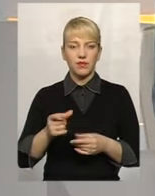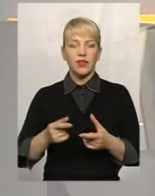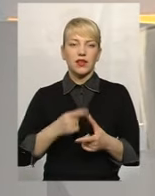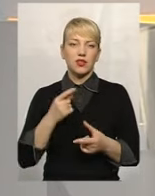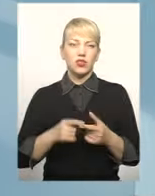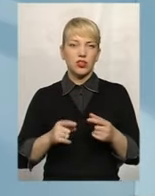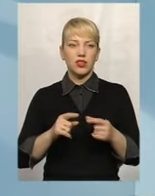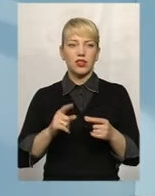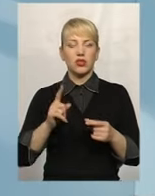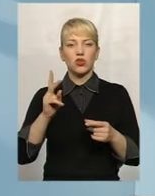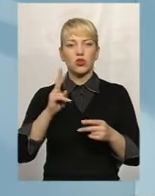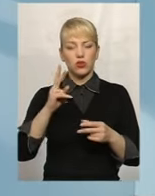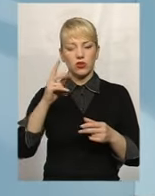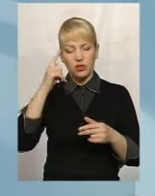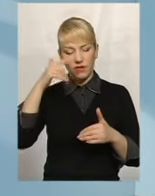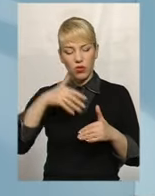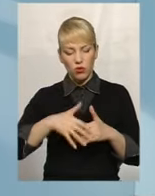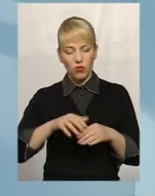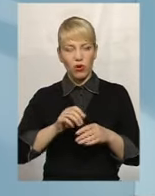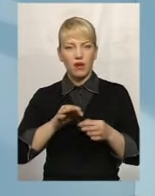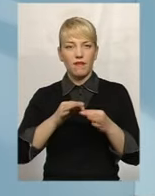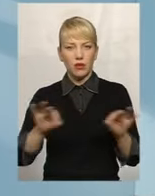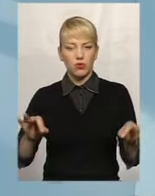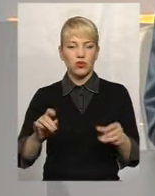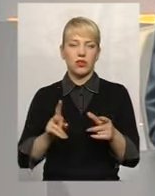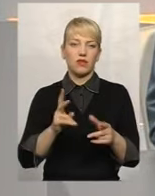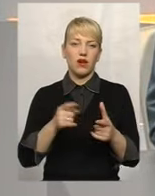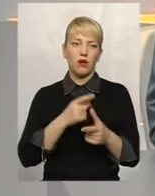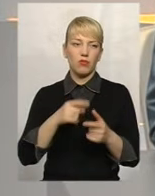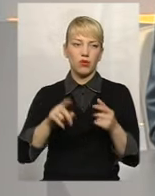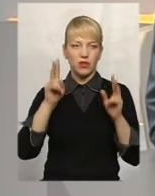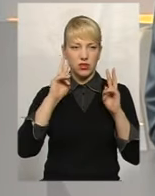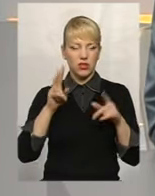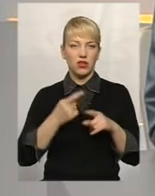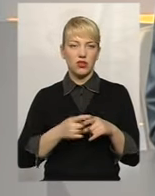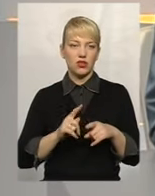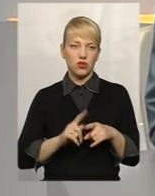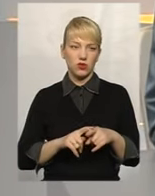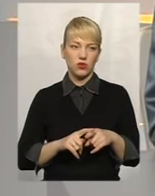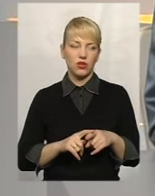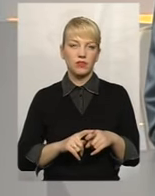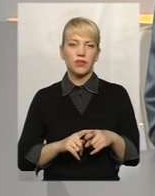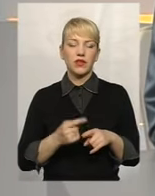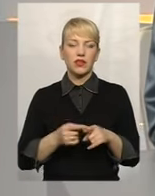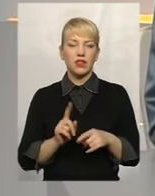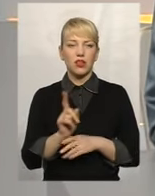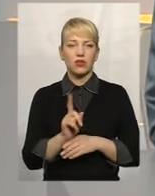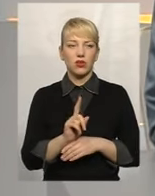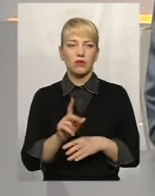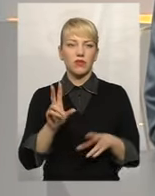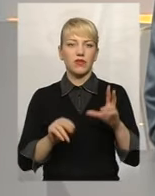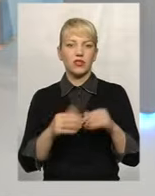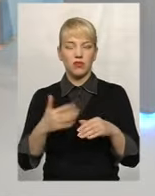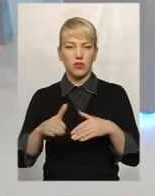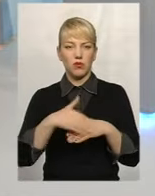який свідомо відпустив, або, скажімо так, не знаючи цього, цієї норми, він вже несе